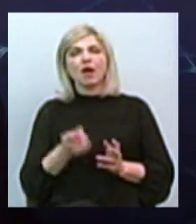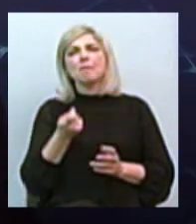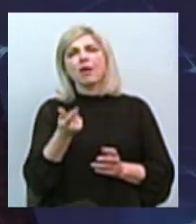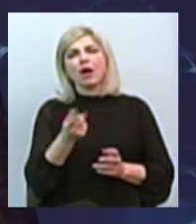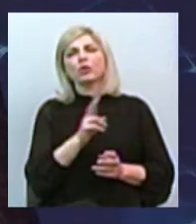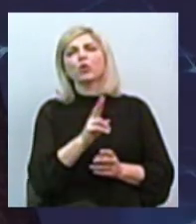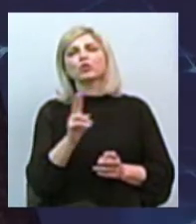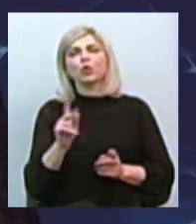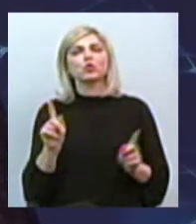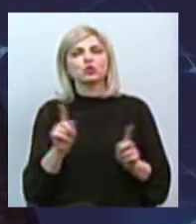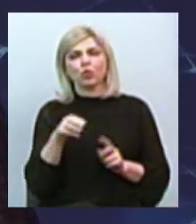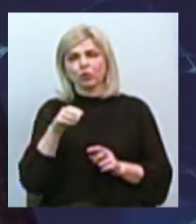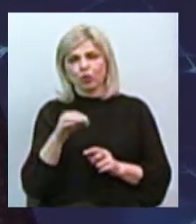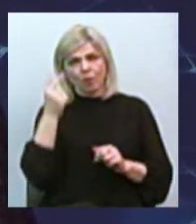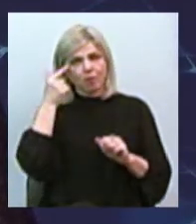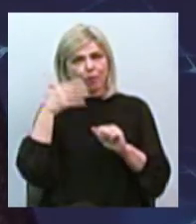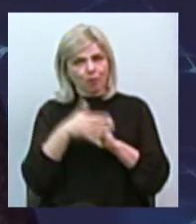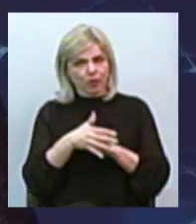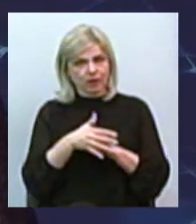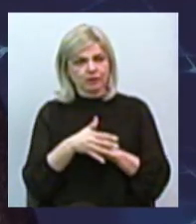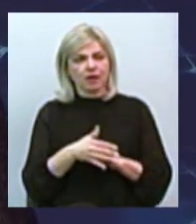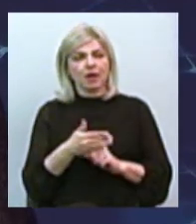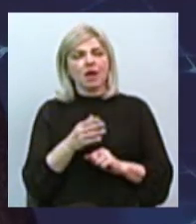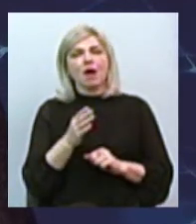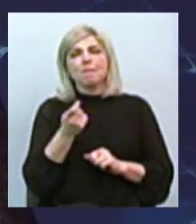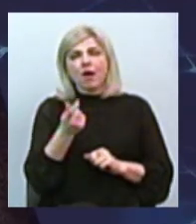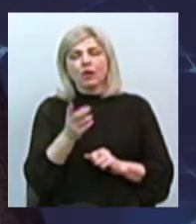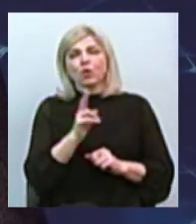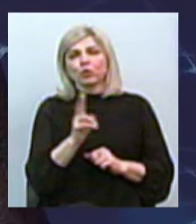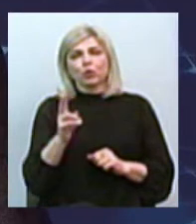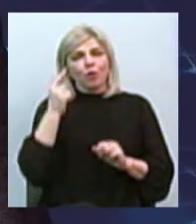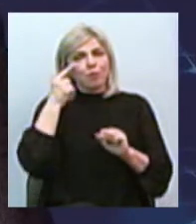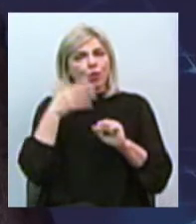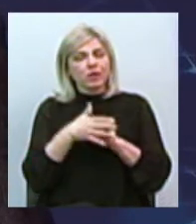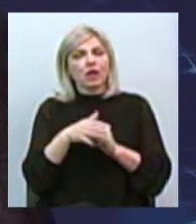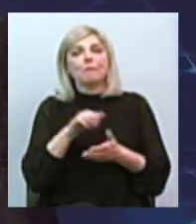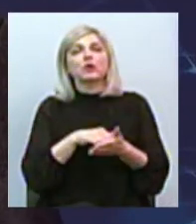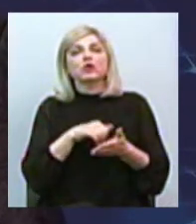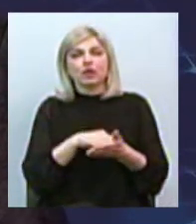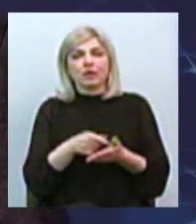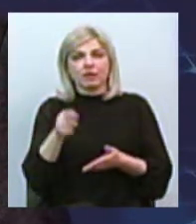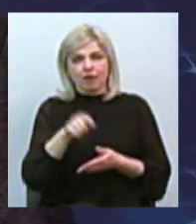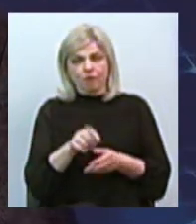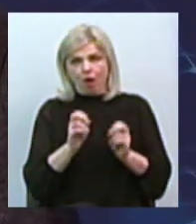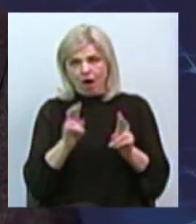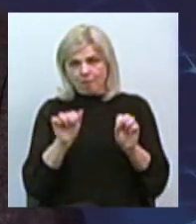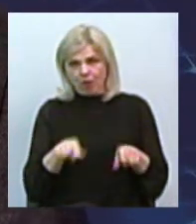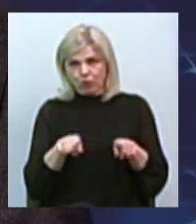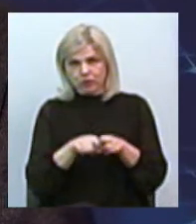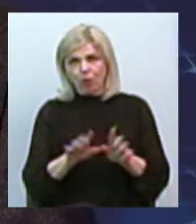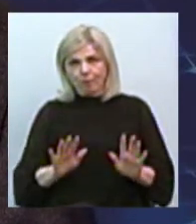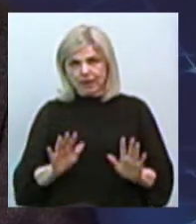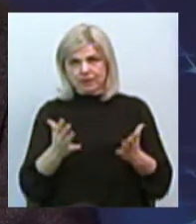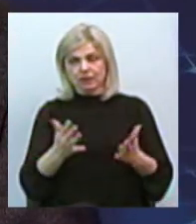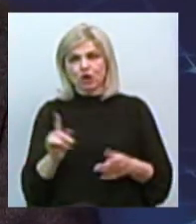що-то зрозумів, мене в усьякому злучає. Мало хто зрозумів причини того, як могло таке произойти, що